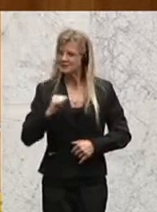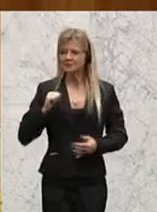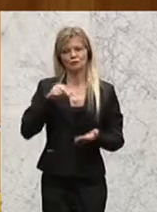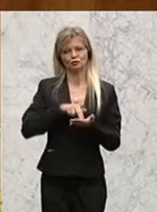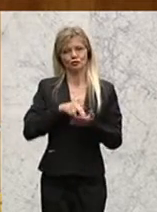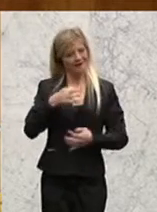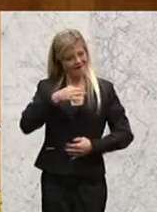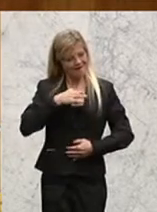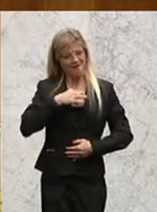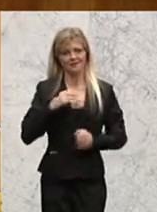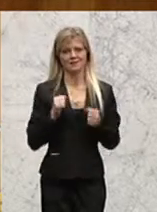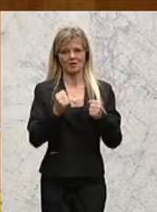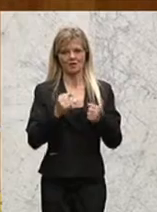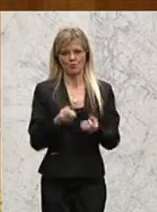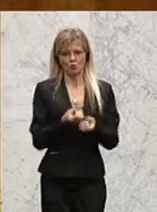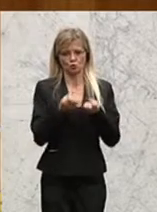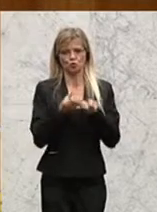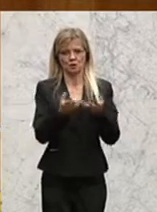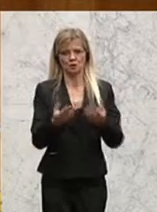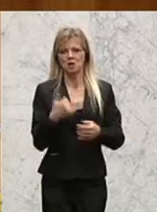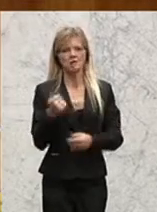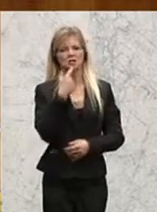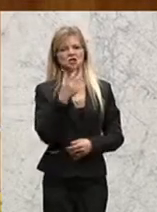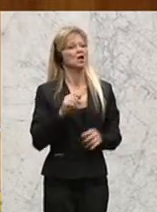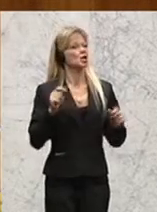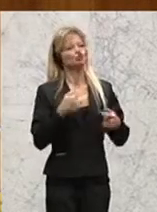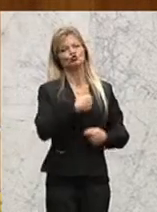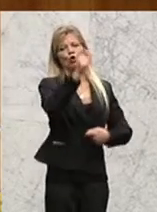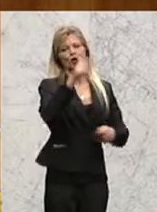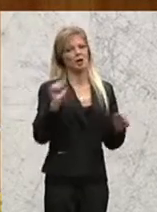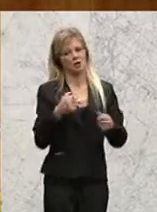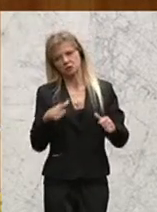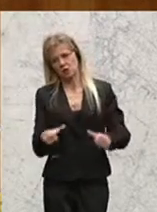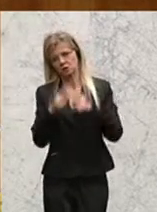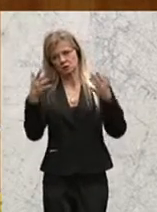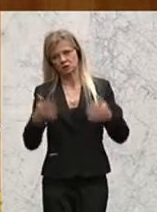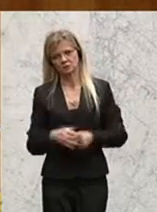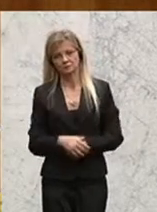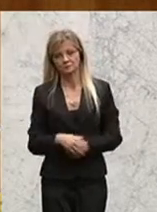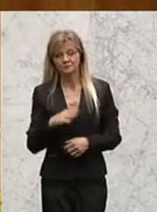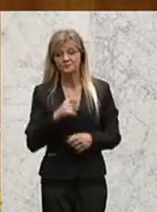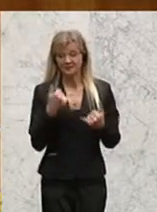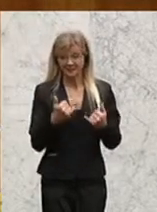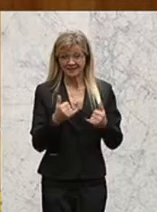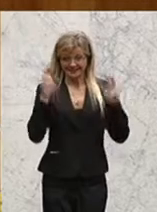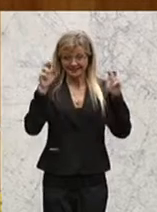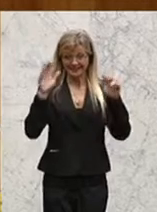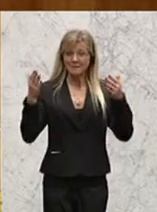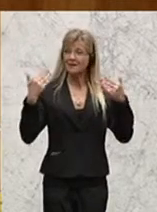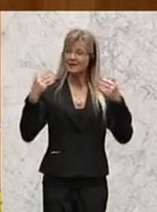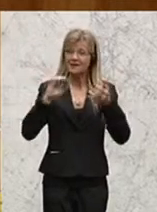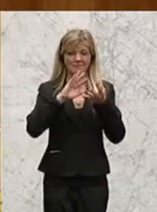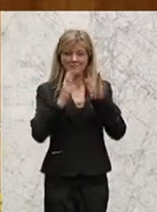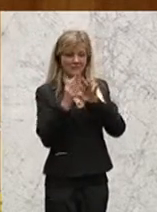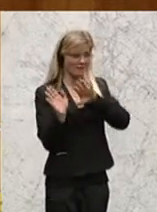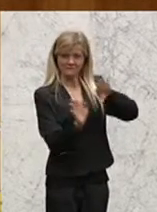produzieren. Und dann heißt es immer, ah, das ist viel zu teuer, das können wir uns nicht leisten. Gehen wir mal weg vom Klimawandel. Gehen wir mal weg von